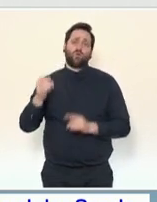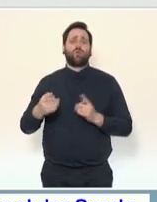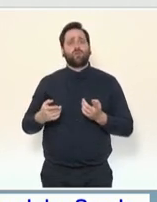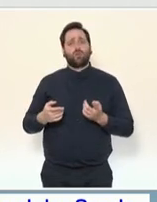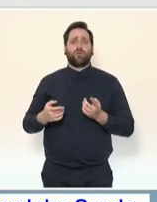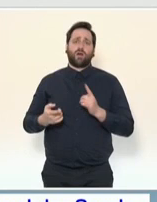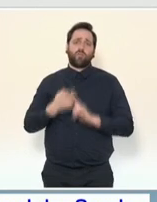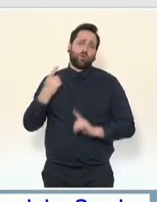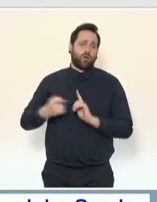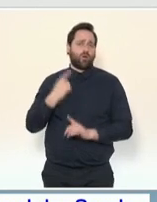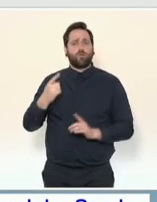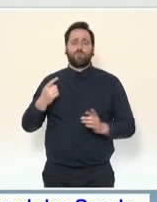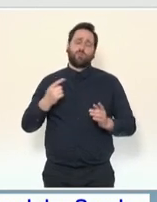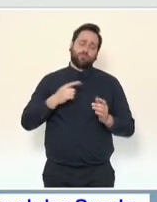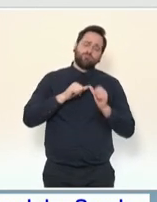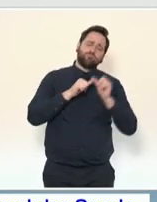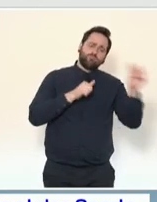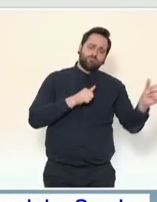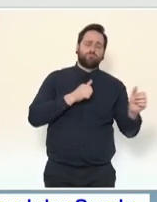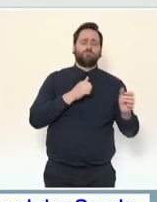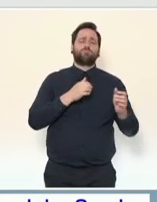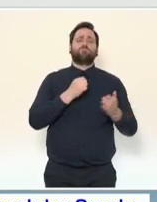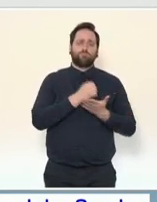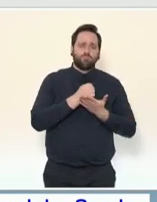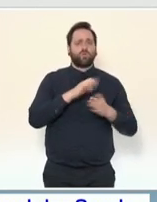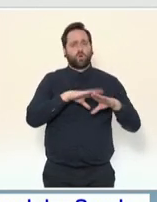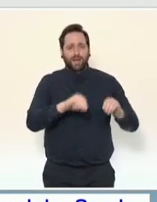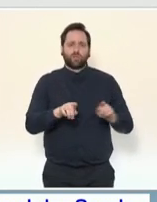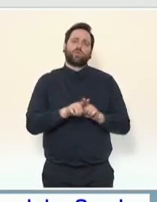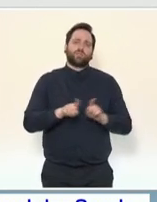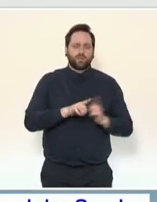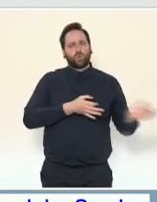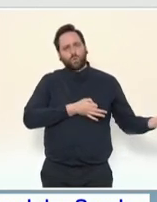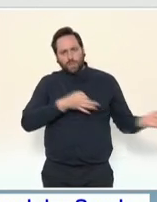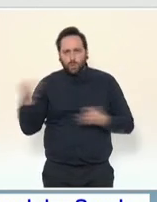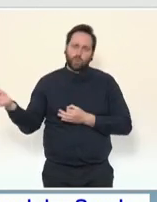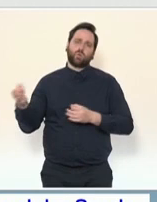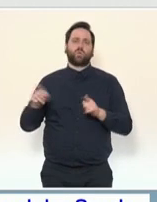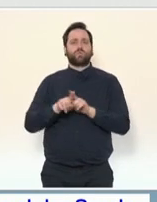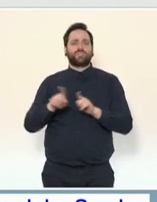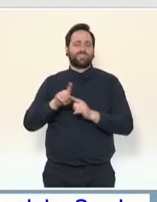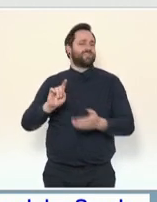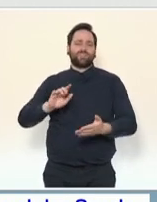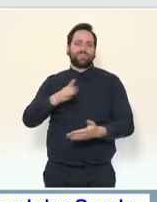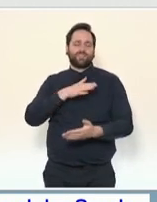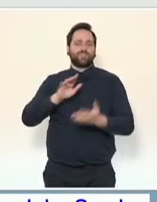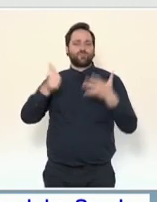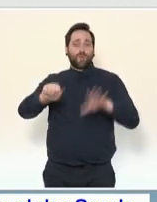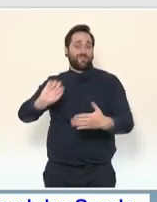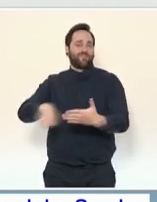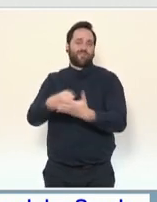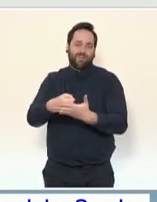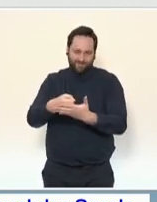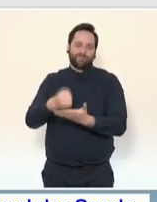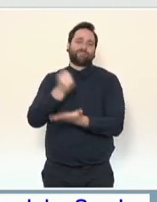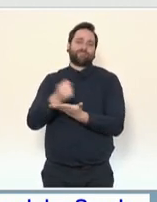mélange de contrôle continu et de contrôle terminal. C'est ainsi que le brevet qui se passe à la fin de la troisième est maintenu en tant que tel. C'est ainsi